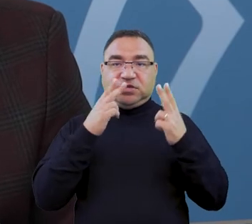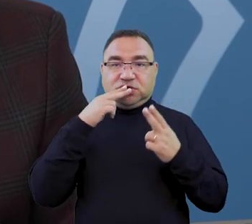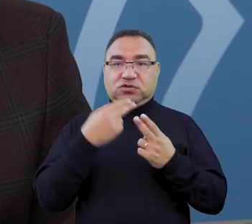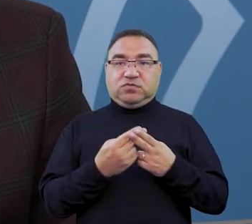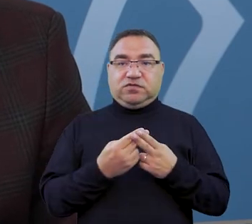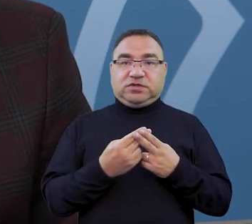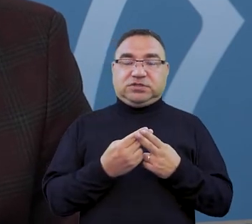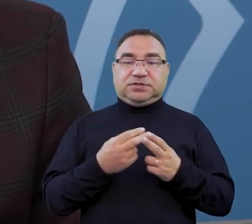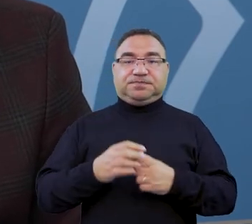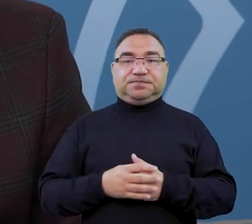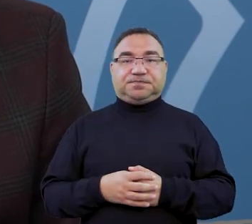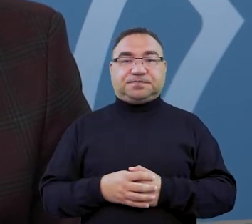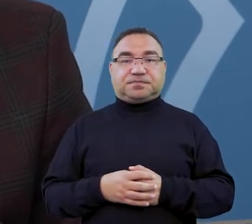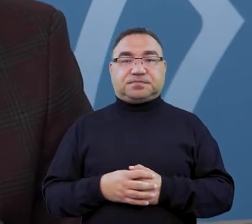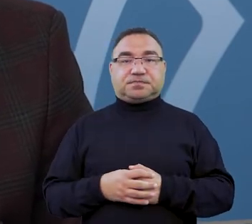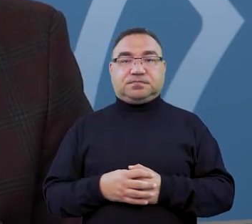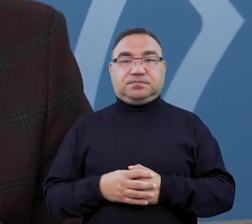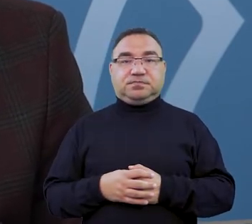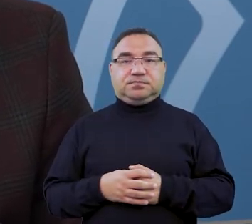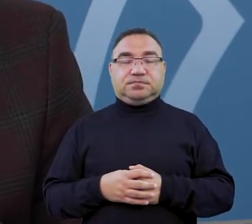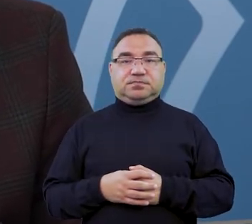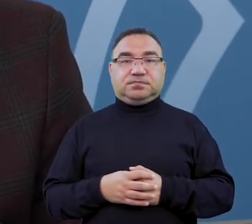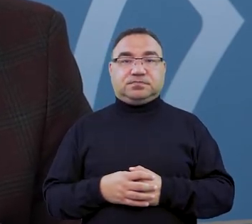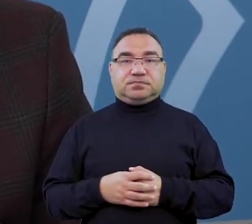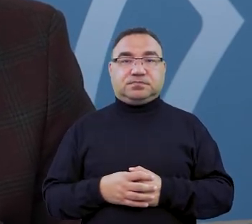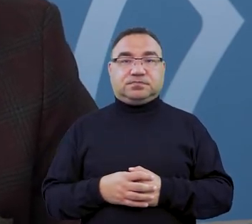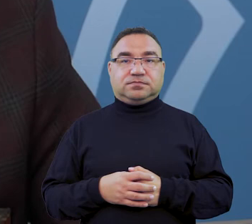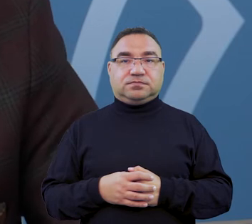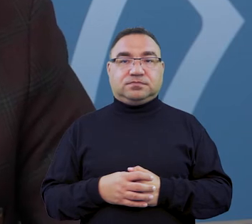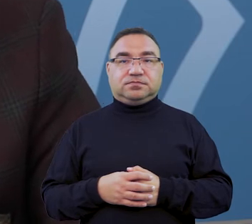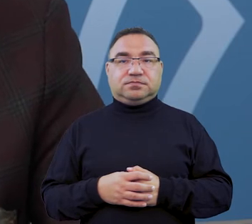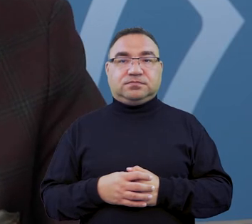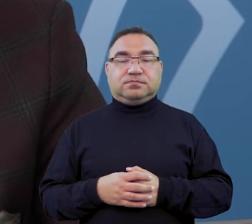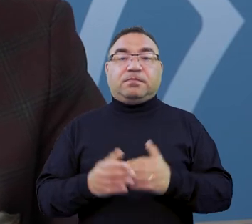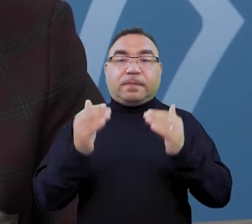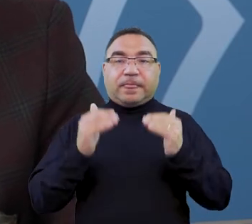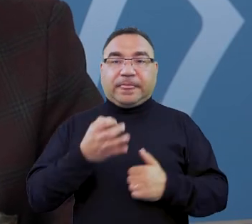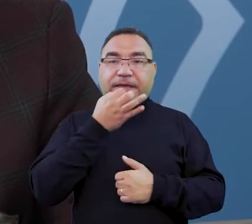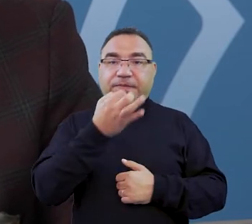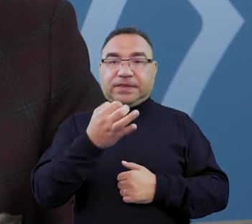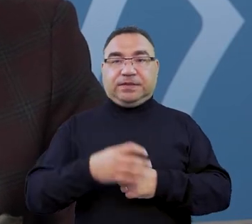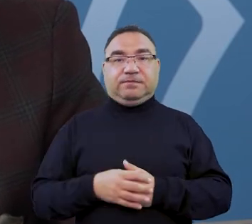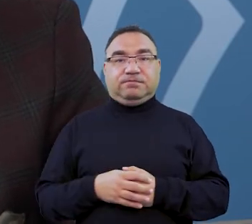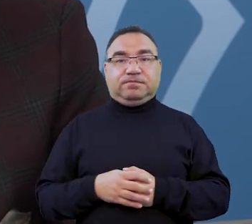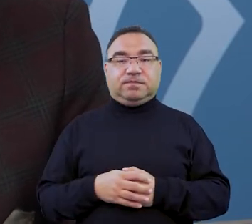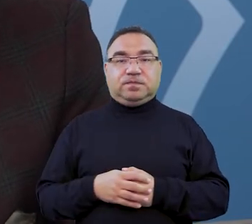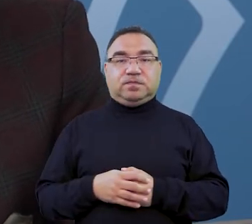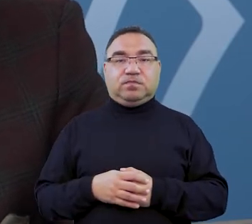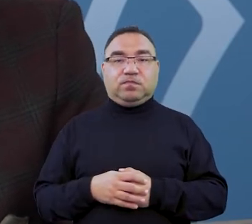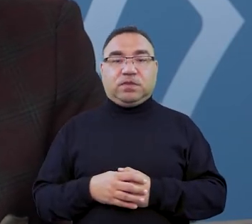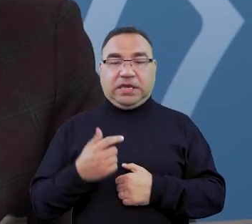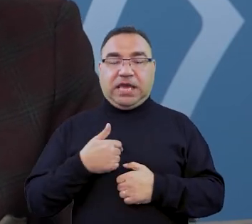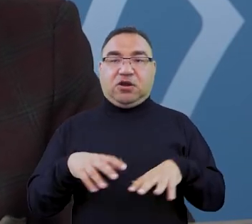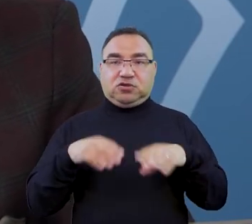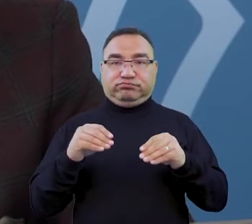odpowiedź na te dwa pytania, która się pojawiła. I przechodzę do kolejnego pytania. Cytuję, rozpoczynam